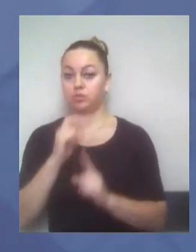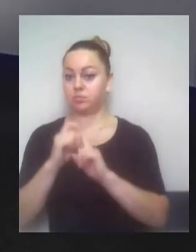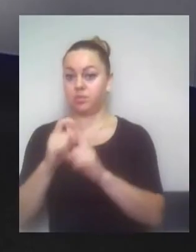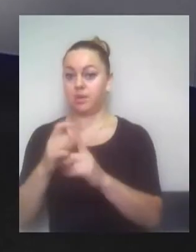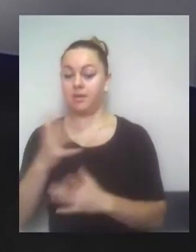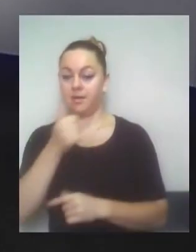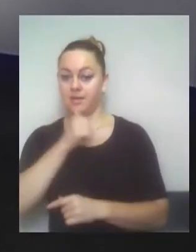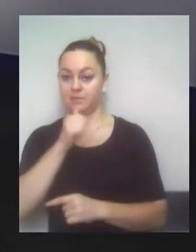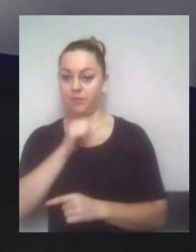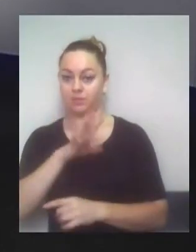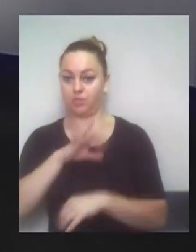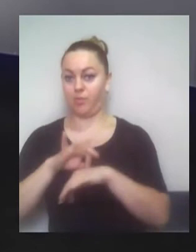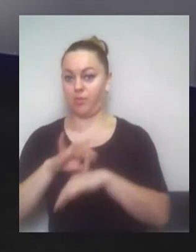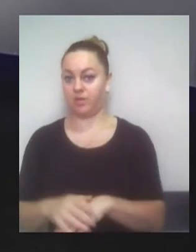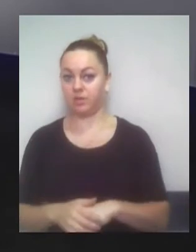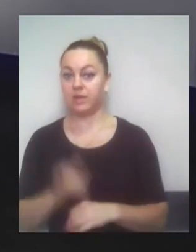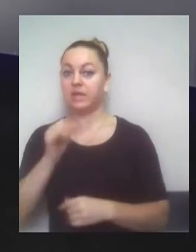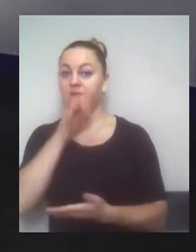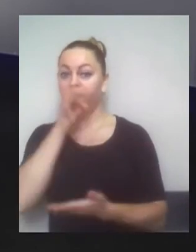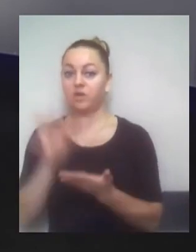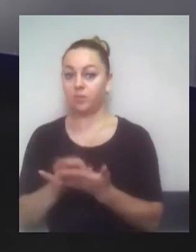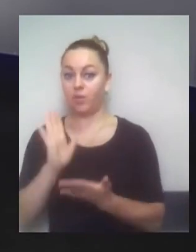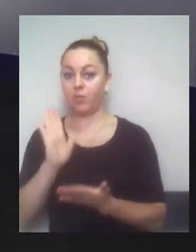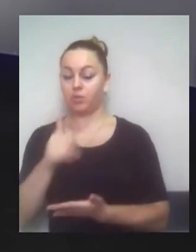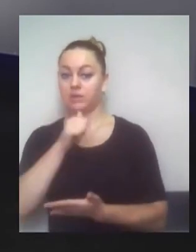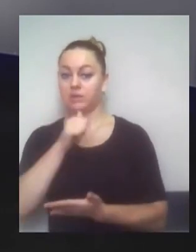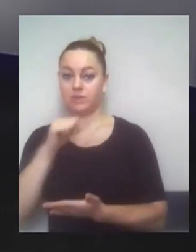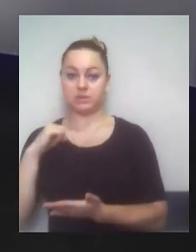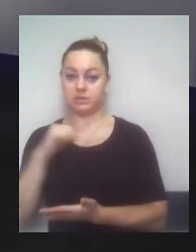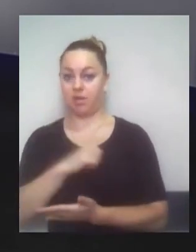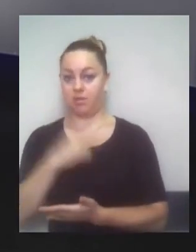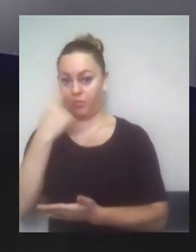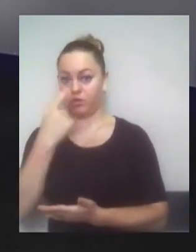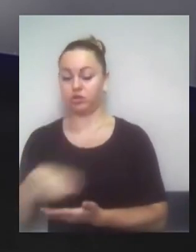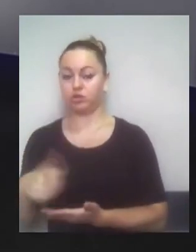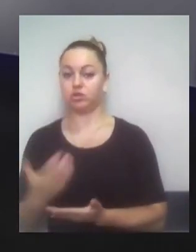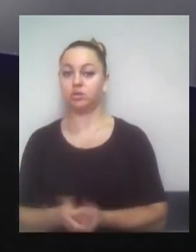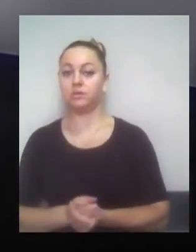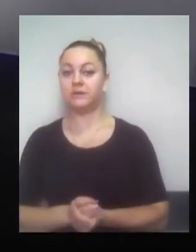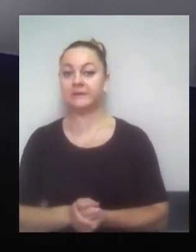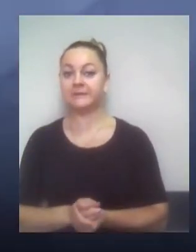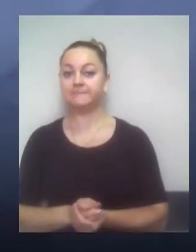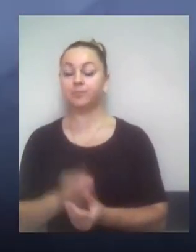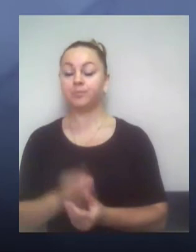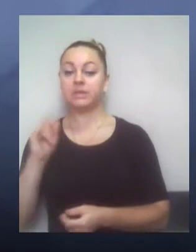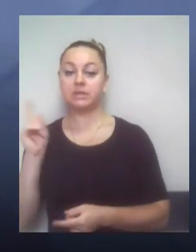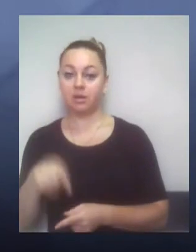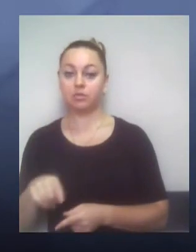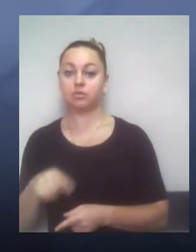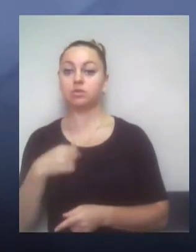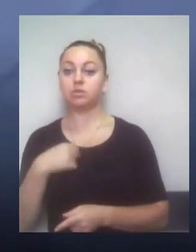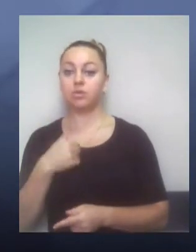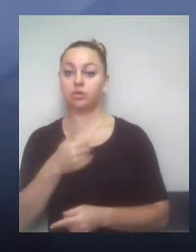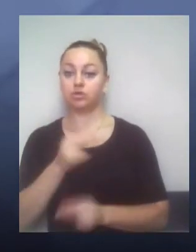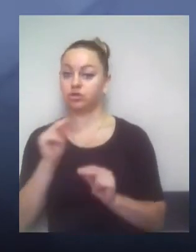І відповідальність, дійсно, ці експерти вже повинні нести самостійно і особисто. І також, чесно кажучи, дуже